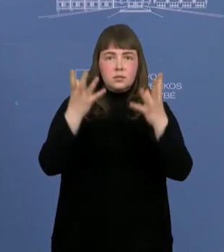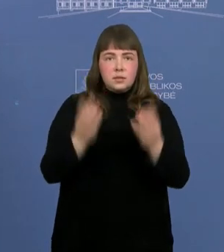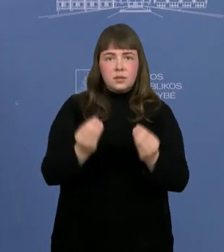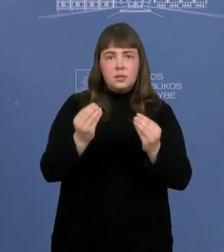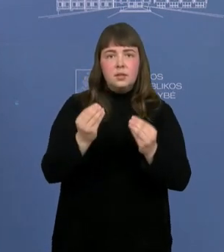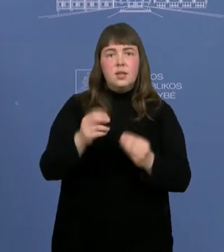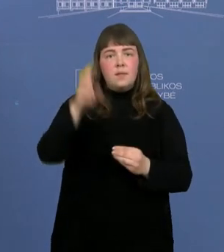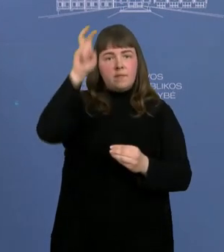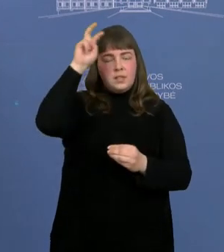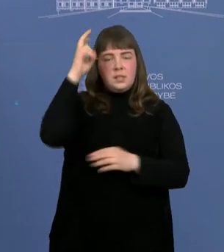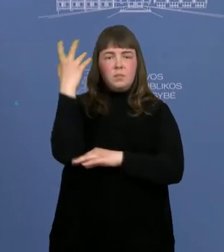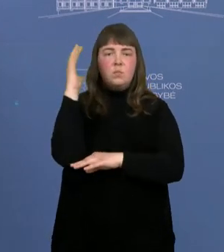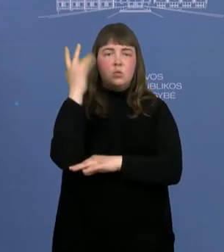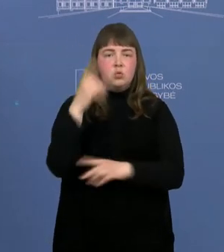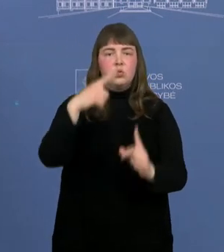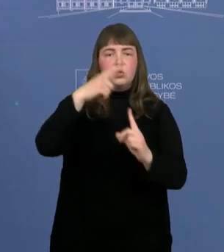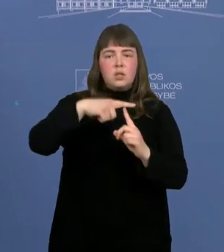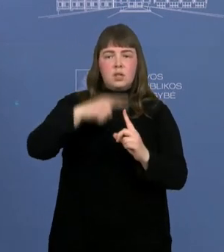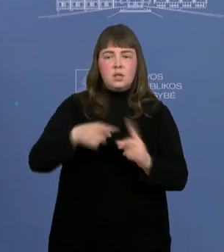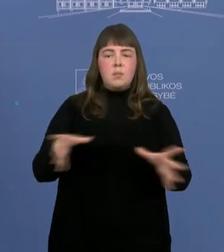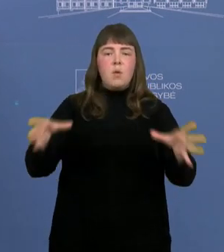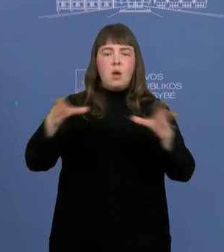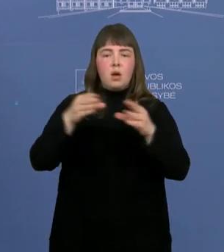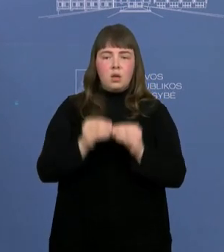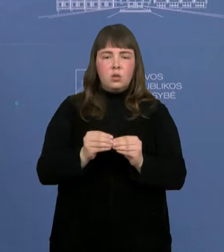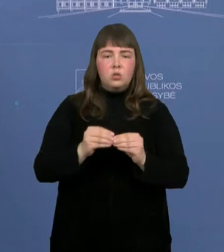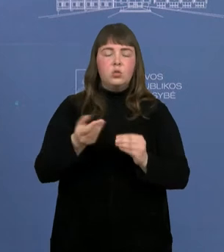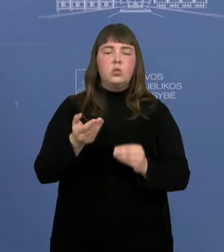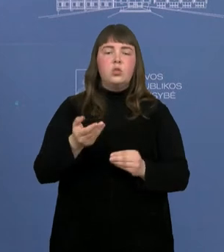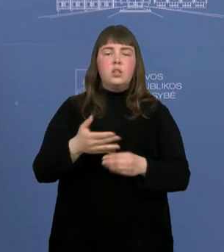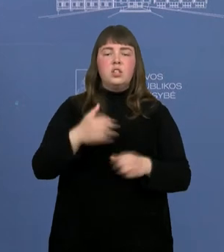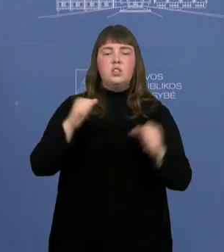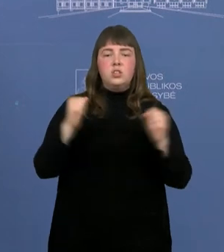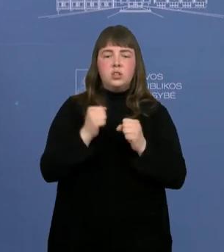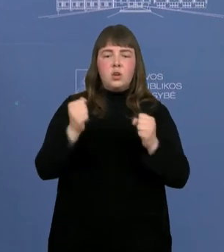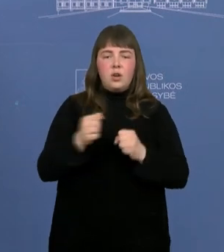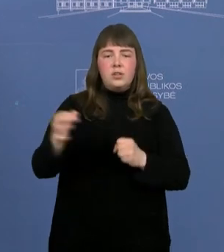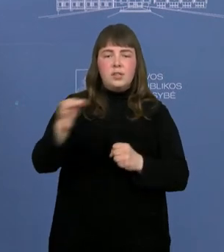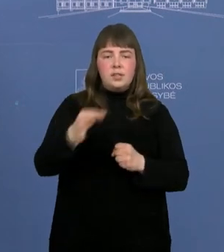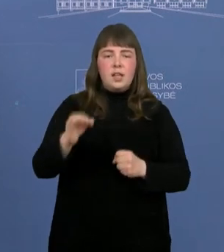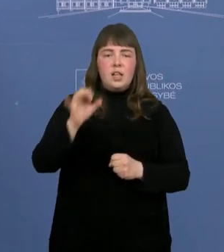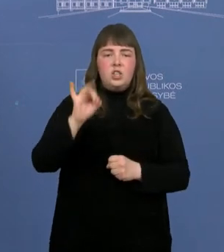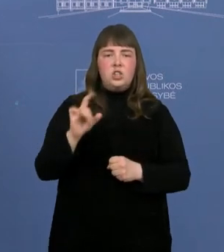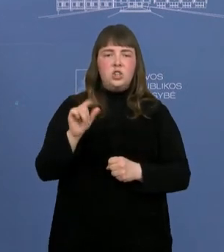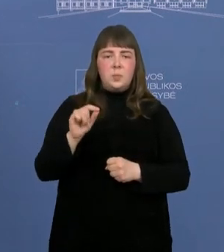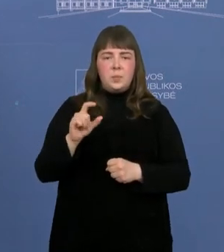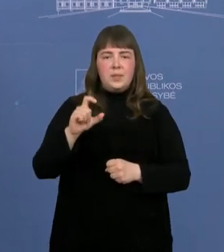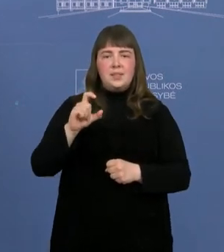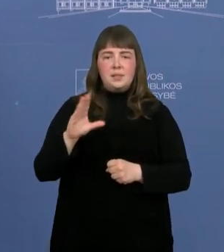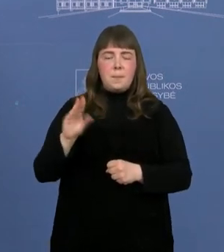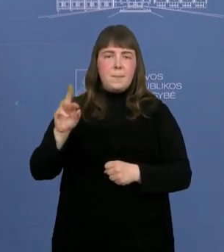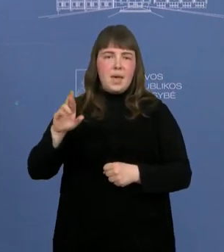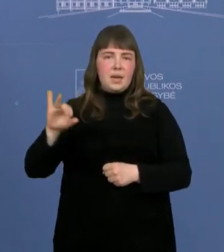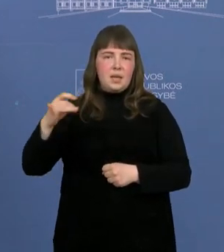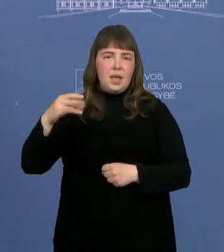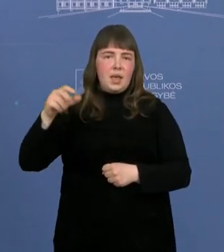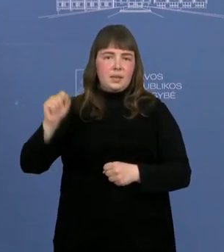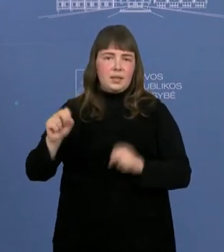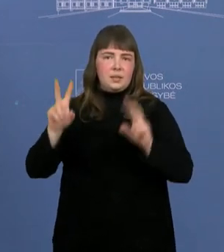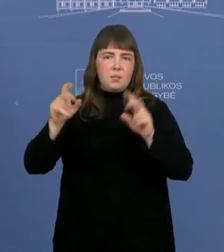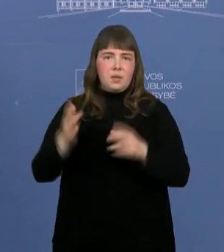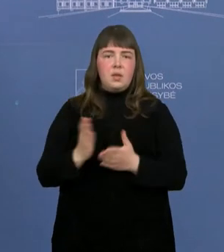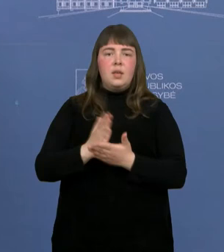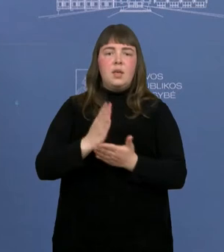skrendame į šiauriausią pasaulio salą, Špitsbergeną, Svalbardą, kur yra įkurtas